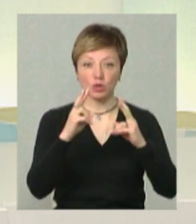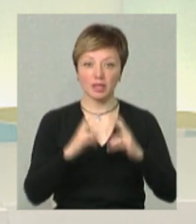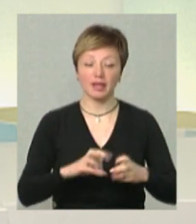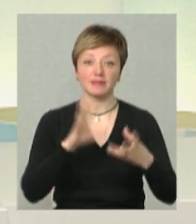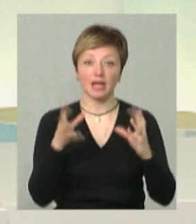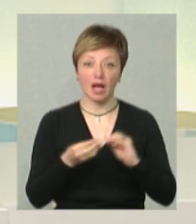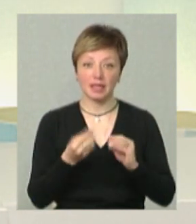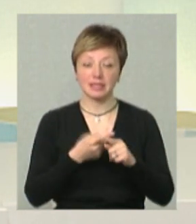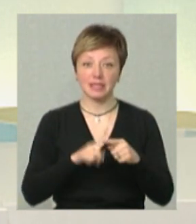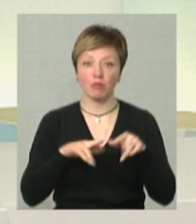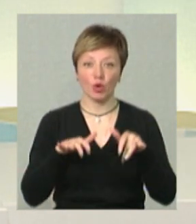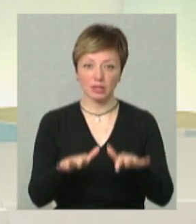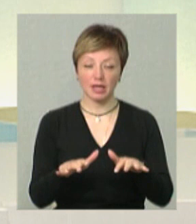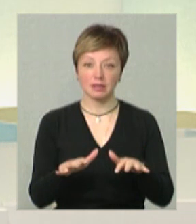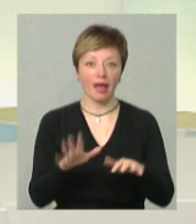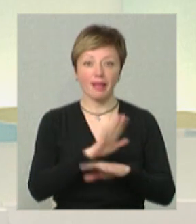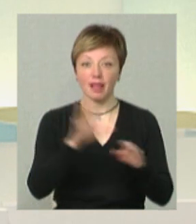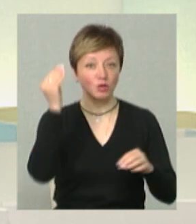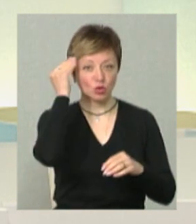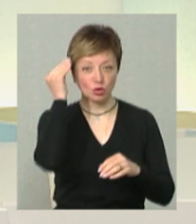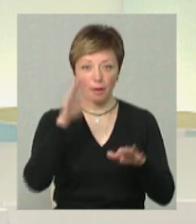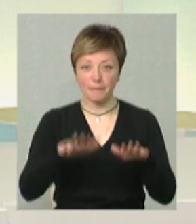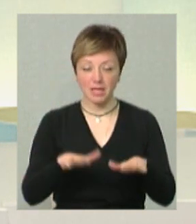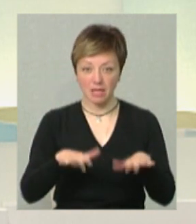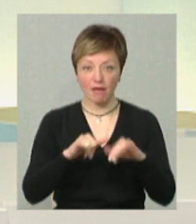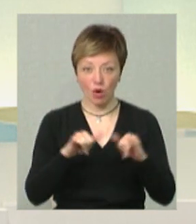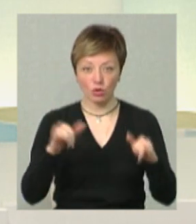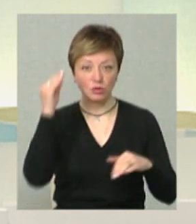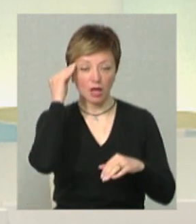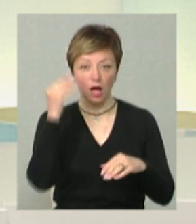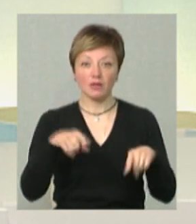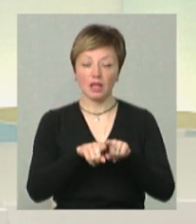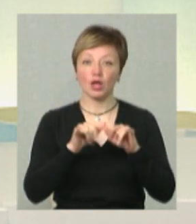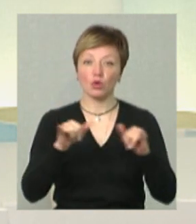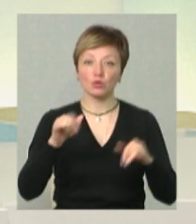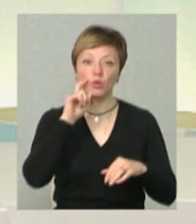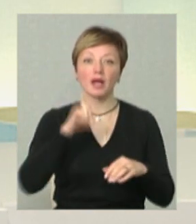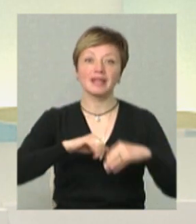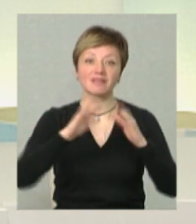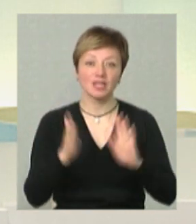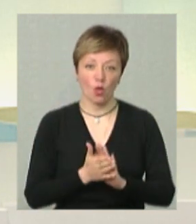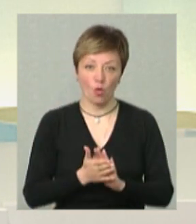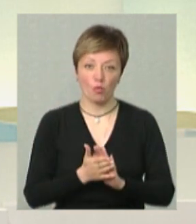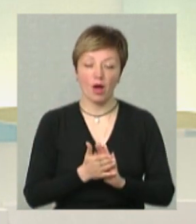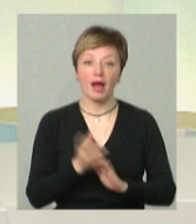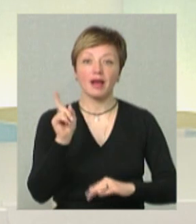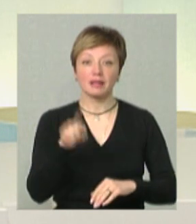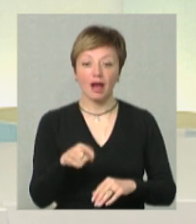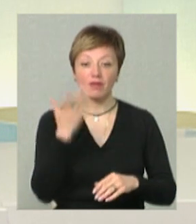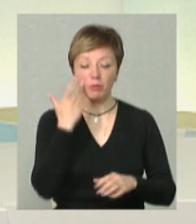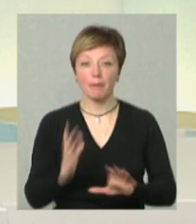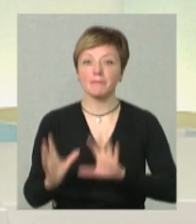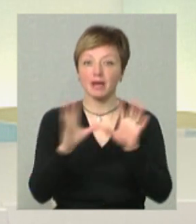цей процес не з точки зору місцевого розвитку, а з точки зору розвитку України в цілому. навіть при